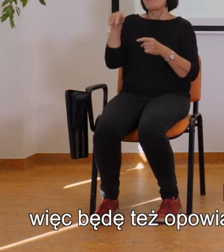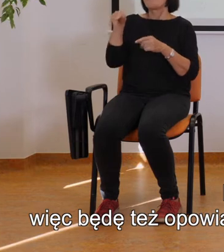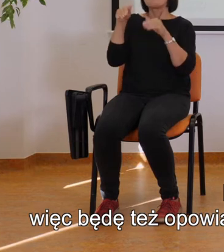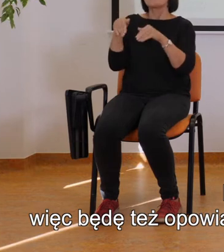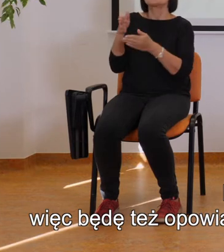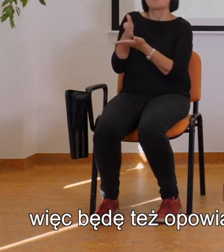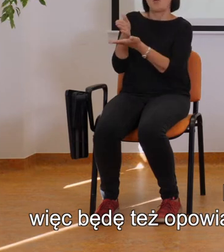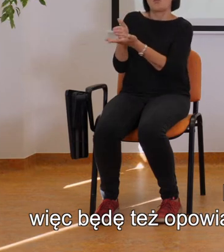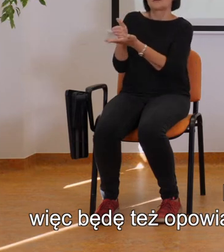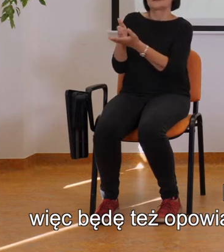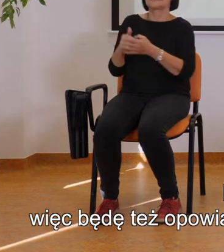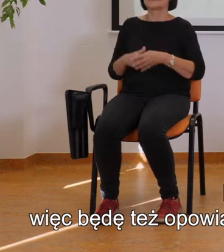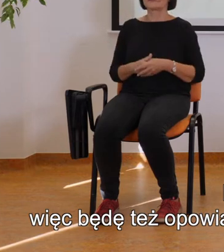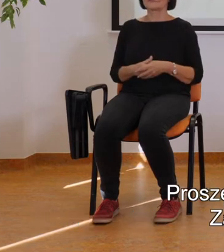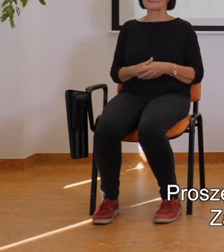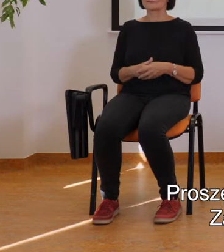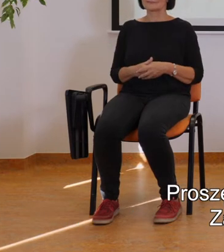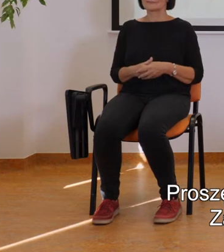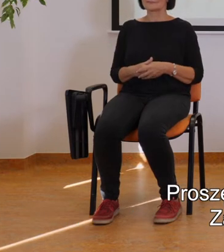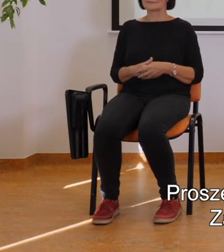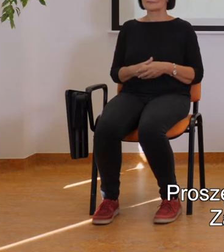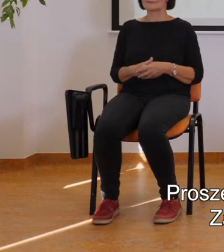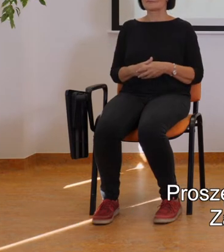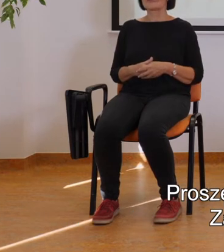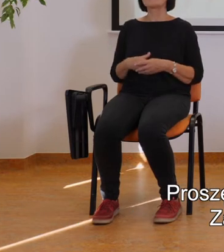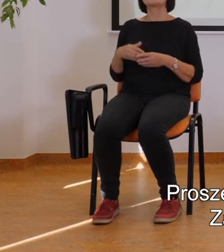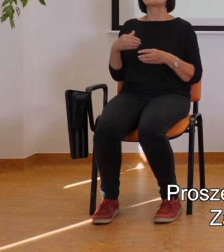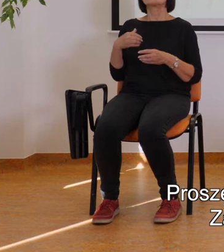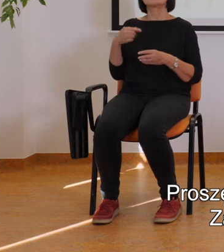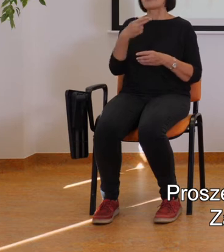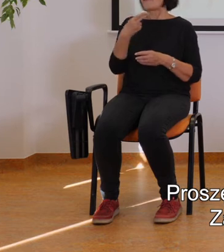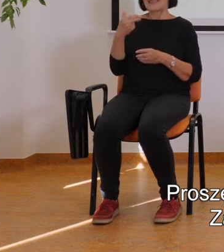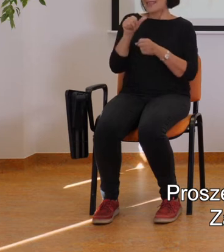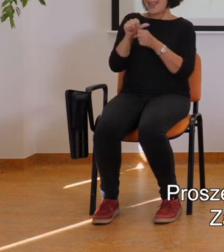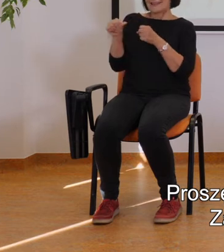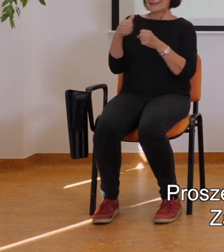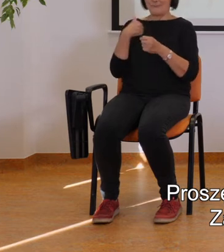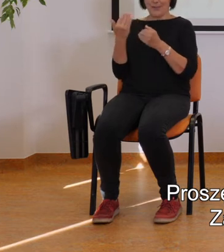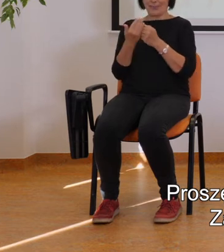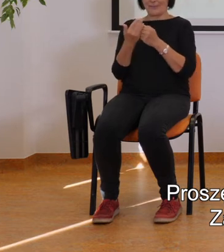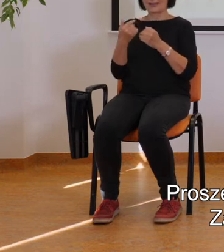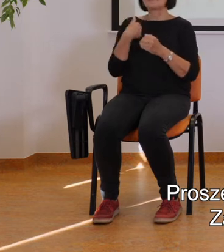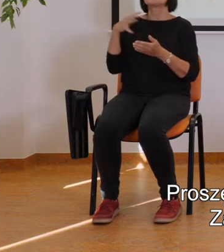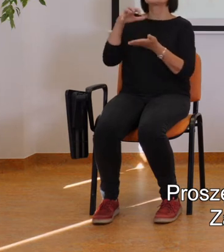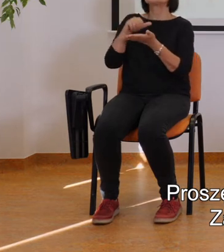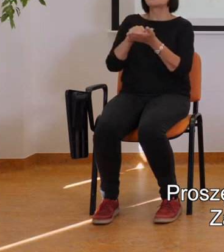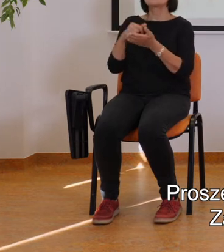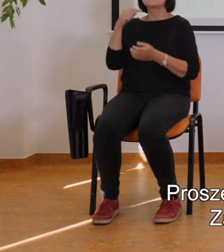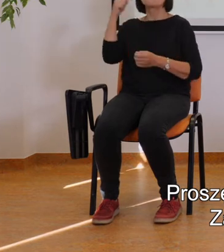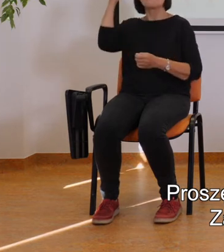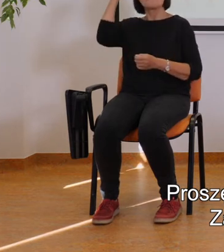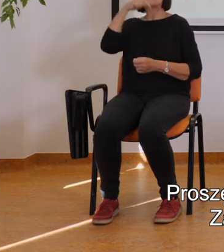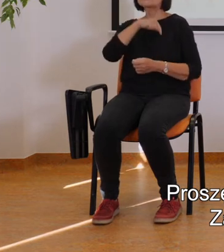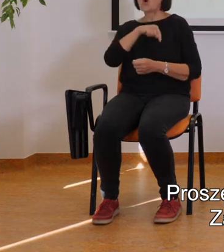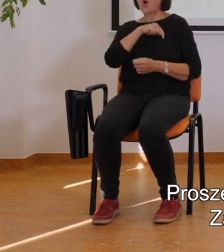osobom próbować pomóc. Proszę Państwa, ja nie jestem matematykiem, zajmuję się psychologią